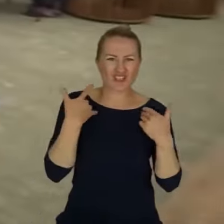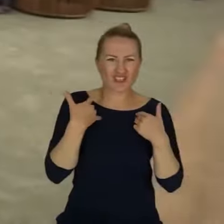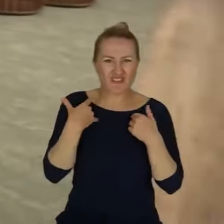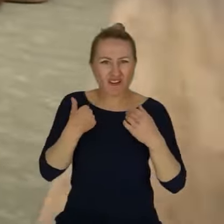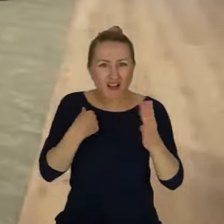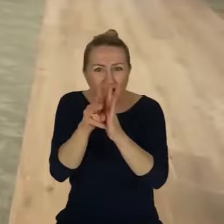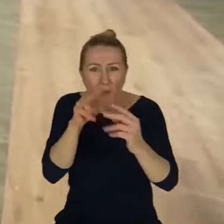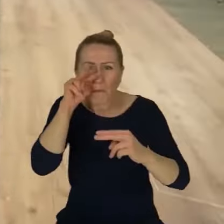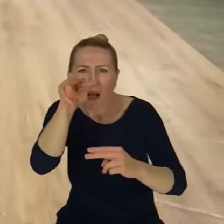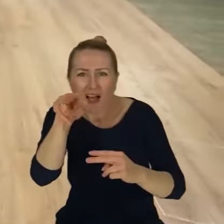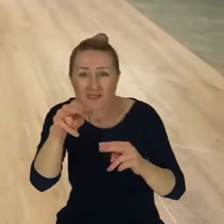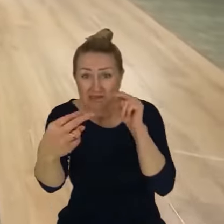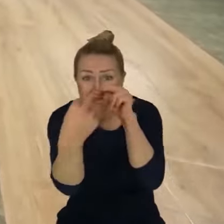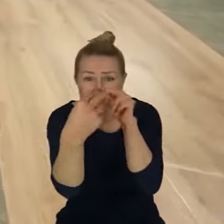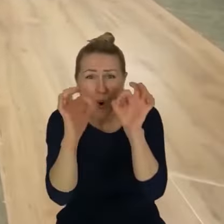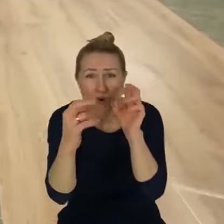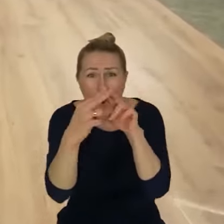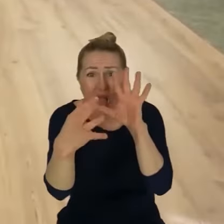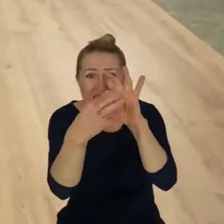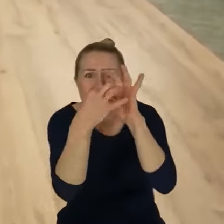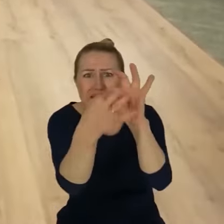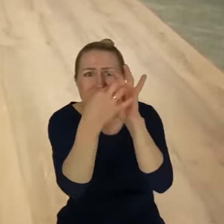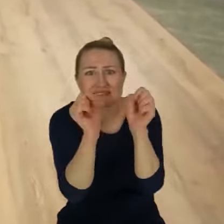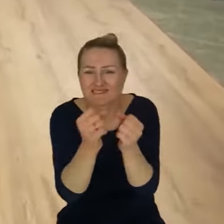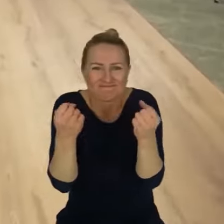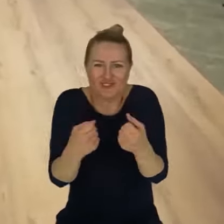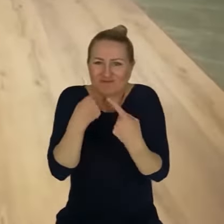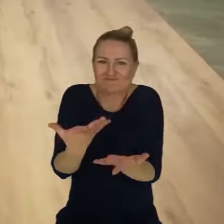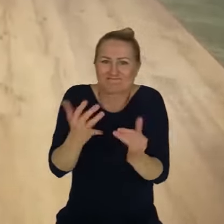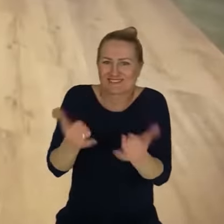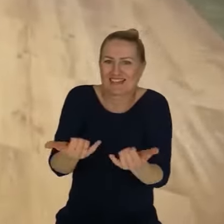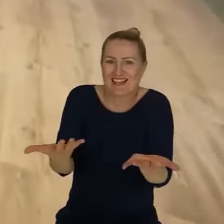nie. I to są rzeczy... trudną pracę mam? Mega. I myślę, że to są takie rzeczy,